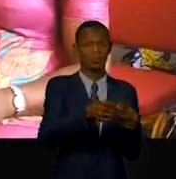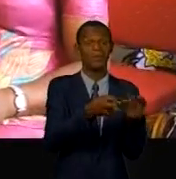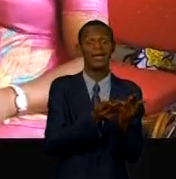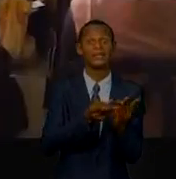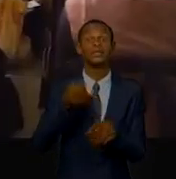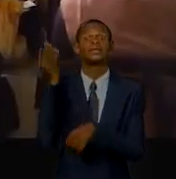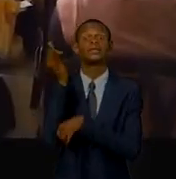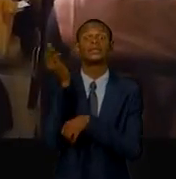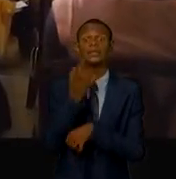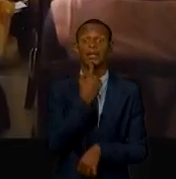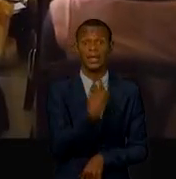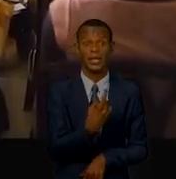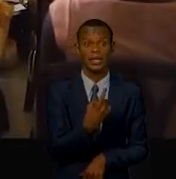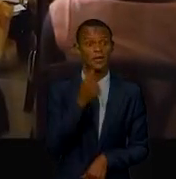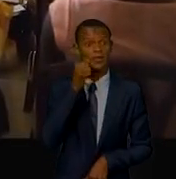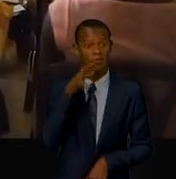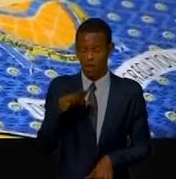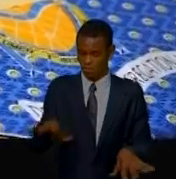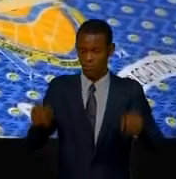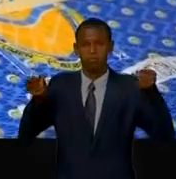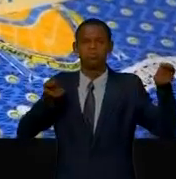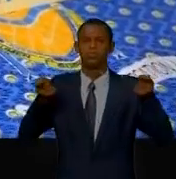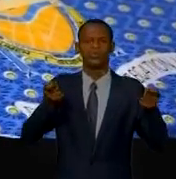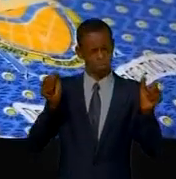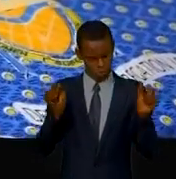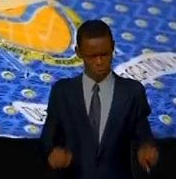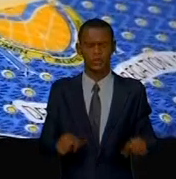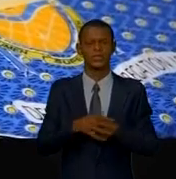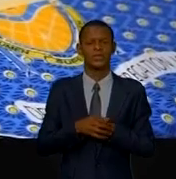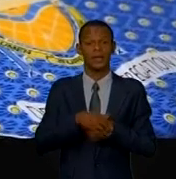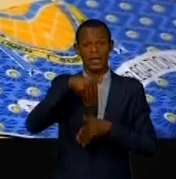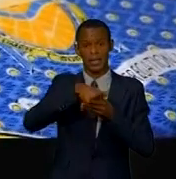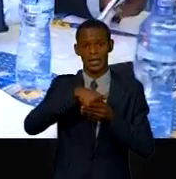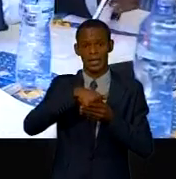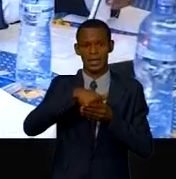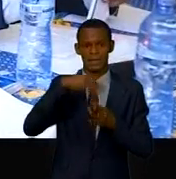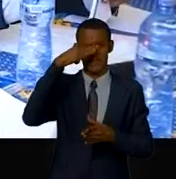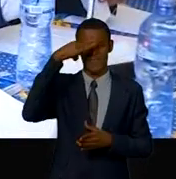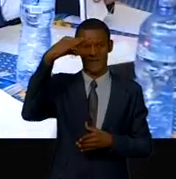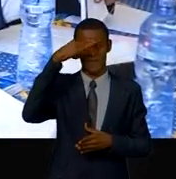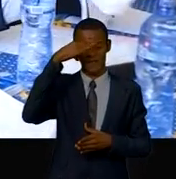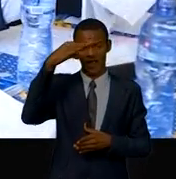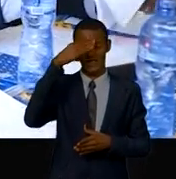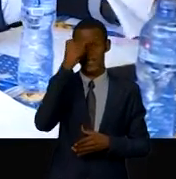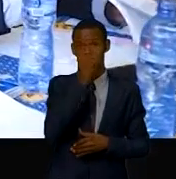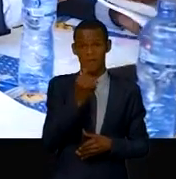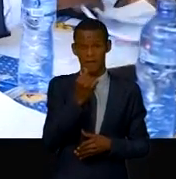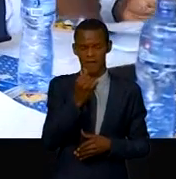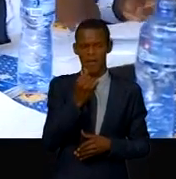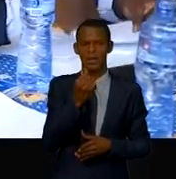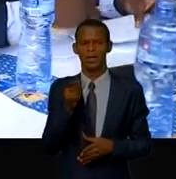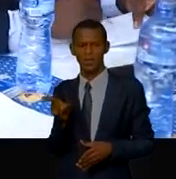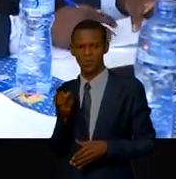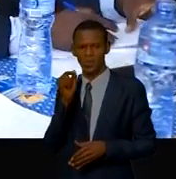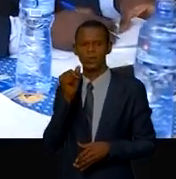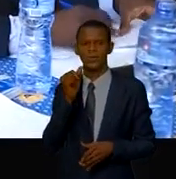actrice principale de son ascension. A l'Institut panafricain Martineau pour l'enseignement, l'honorable Vuanga qui intervenait sur